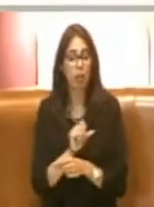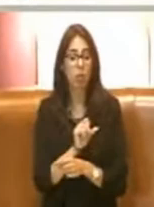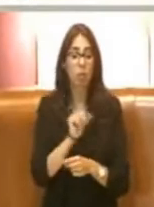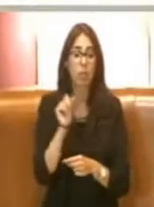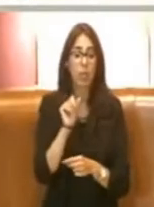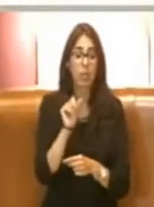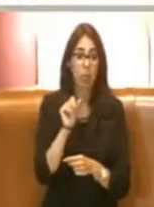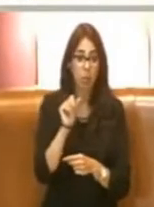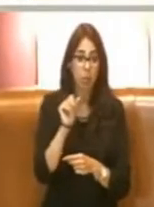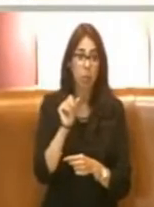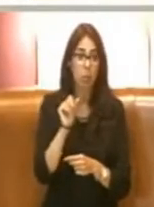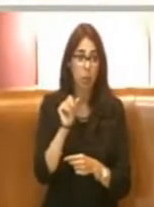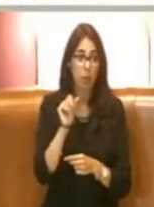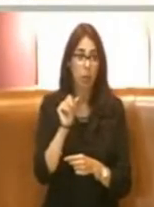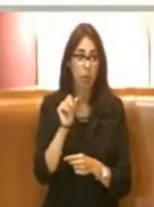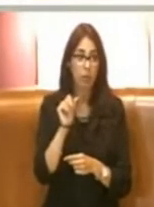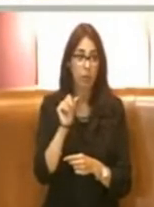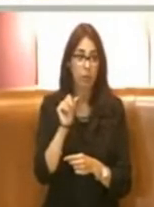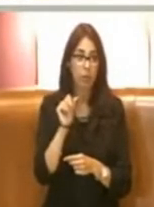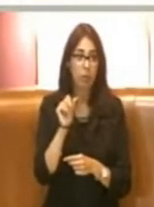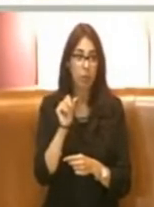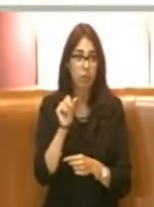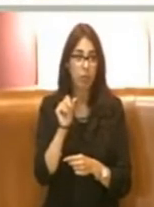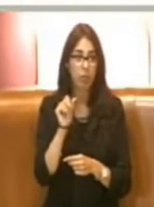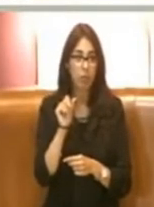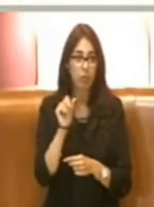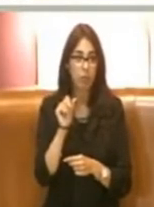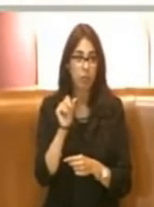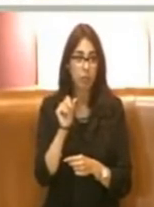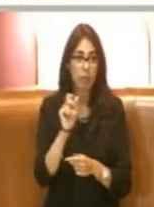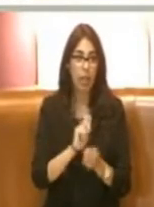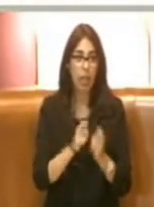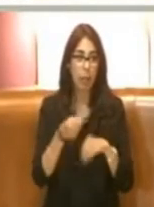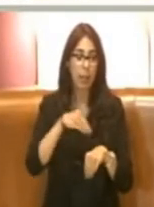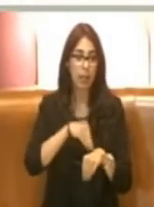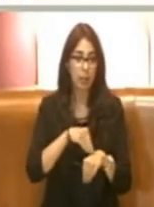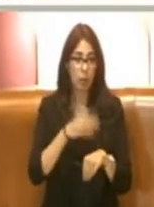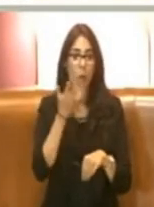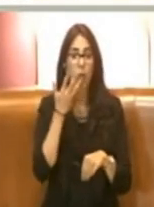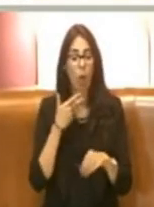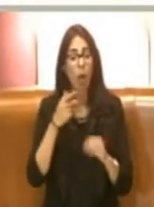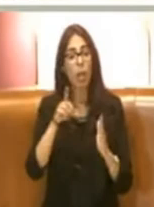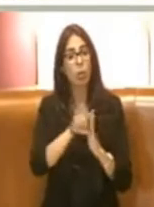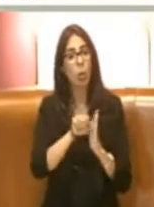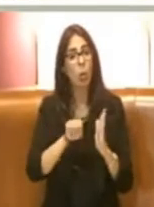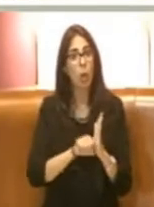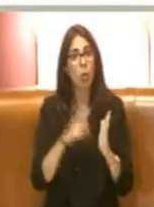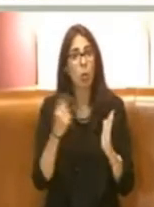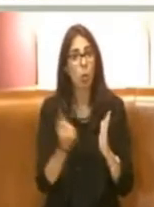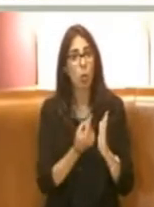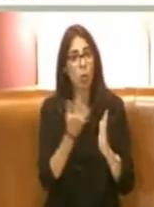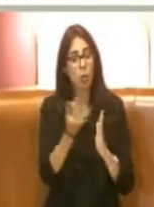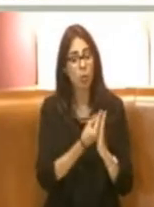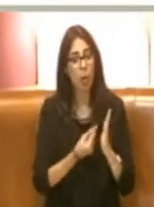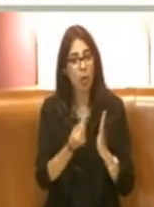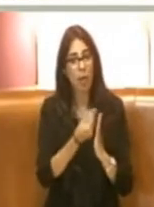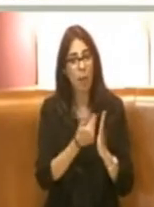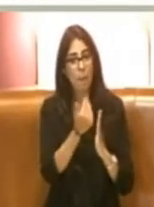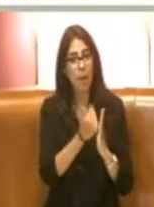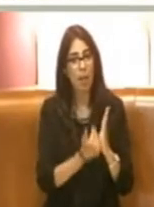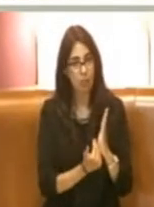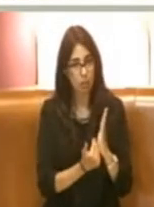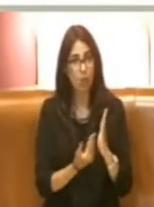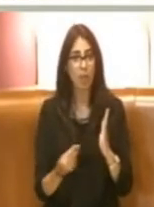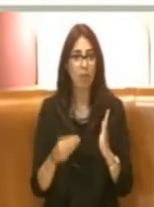inserimento nel documento unico di programmazione di un'opera nell